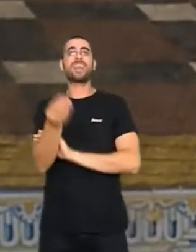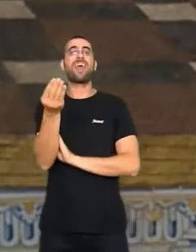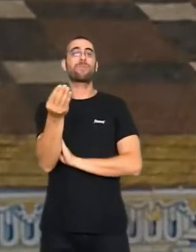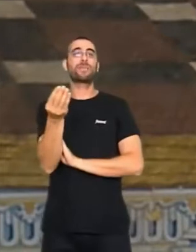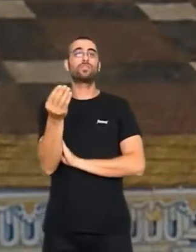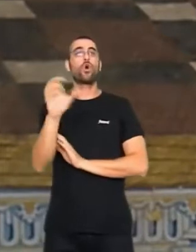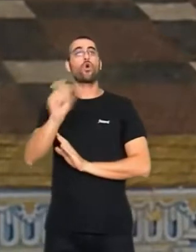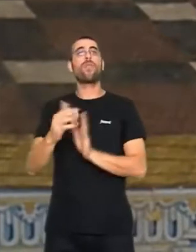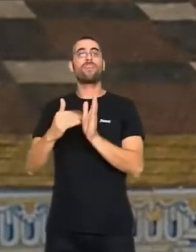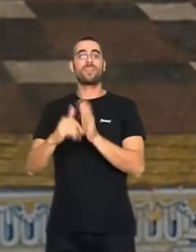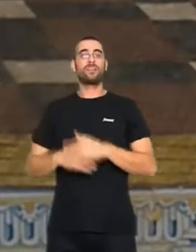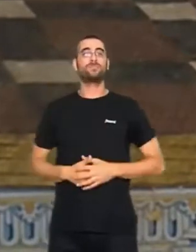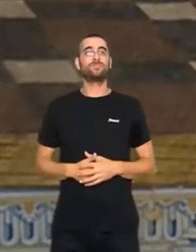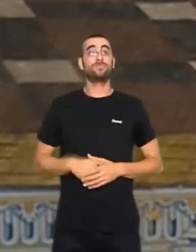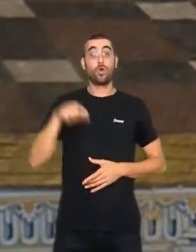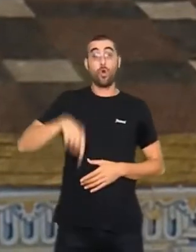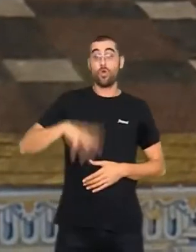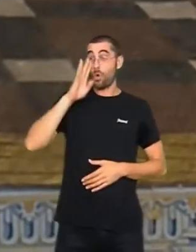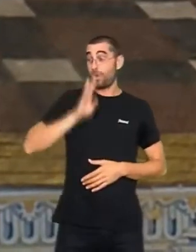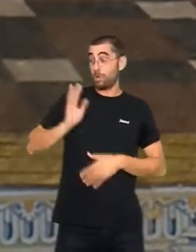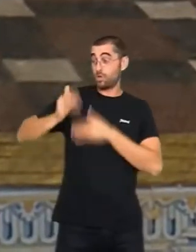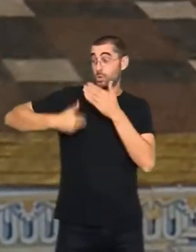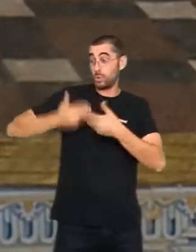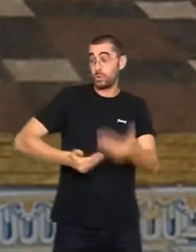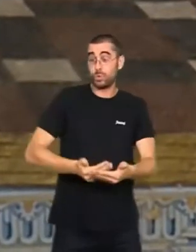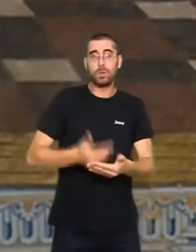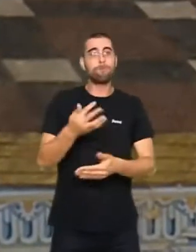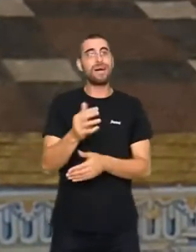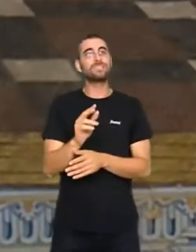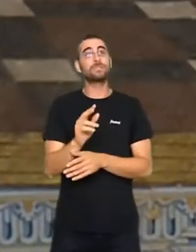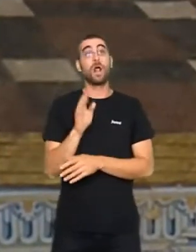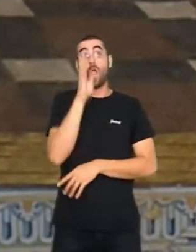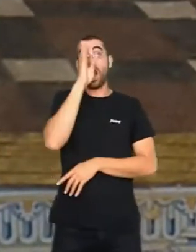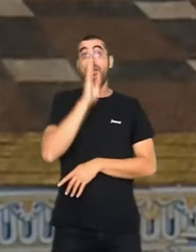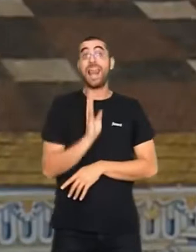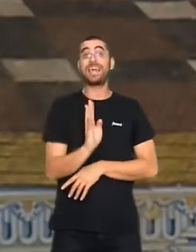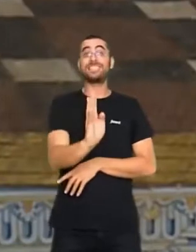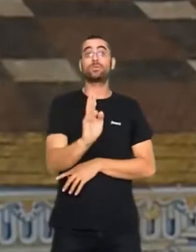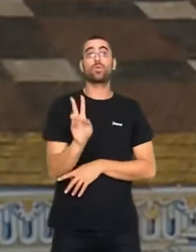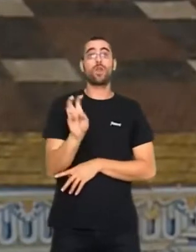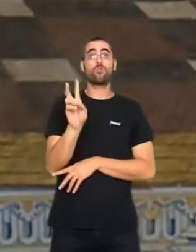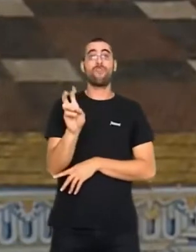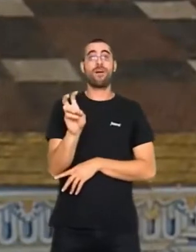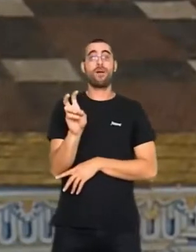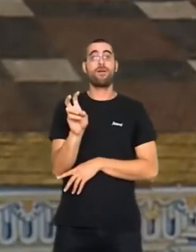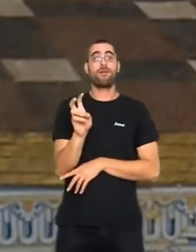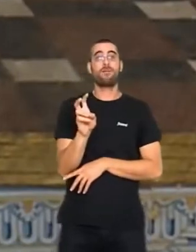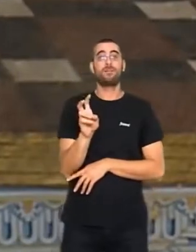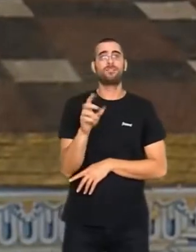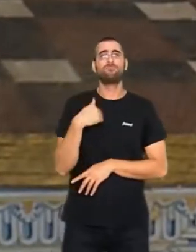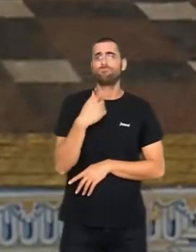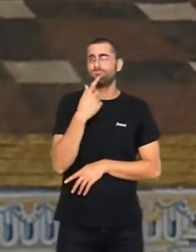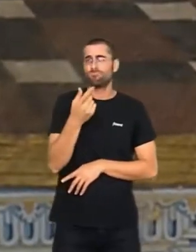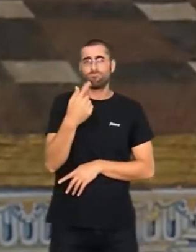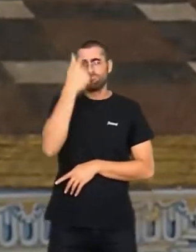valenciana. Huit, quatre anys després, i amb una legislatura acabada d'estrenar, expressa el convenciment que